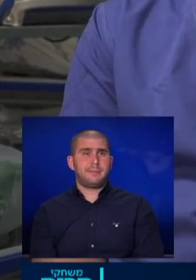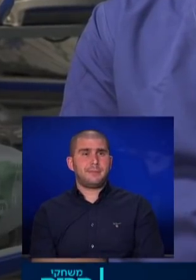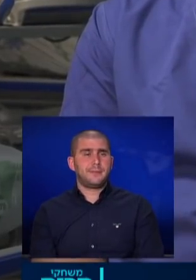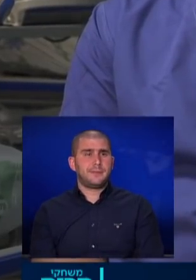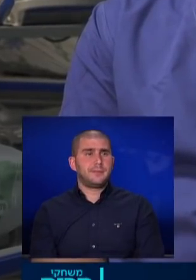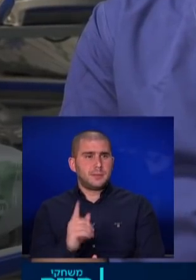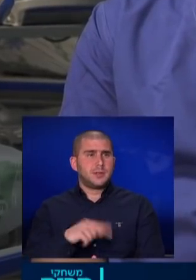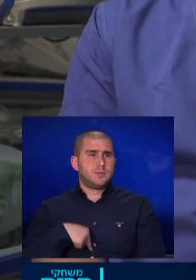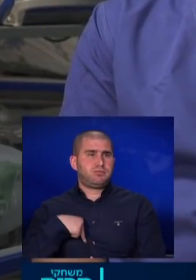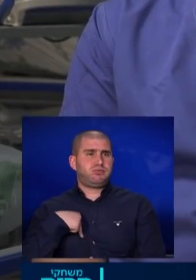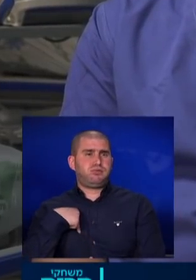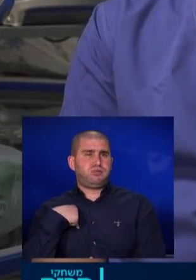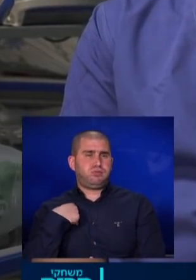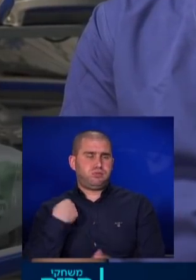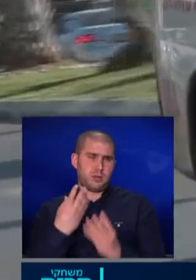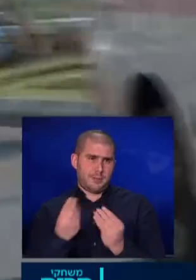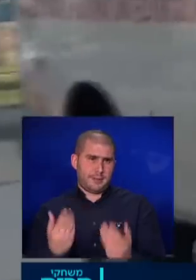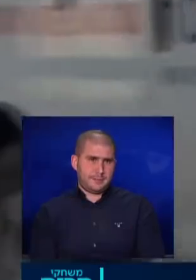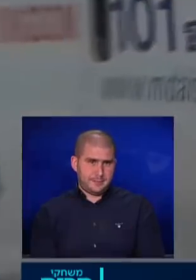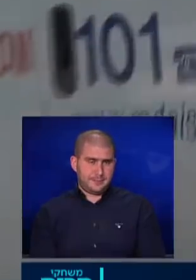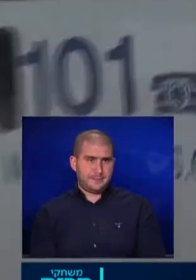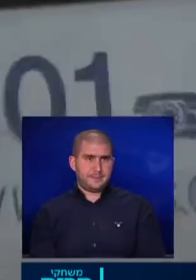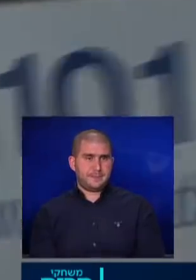זה לוקח לך הרבה זמן